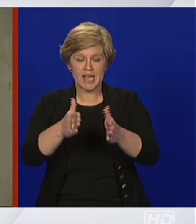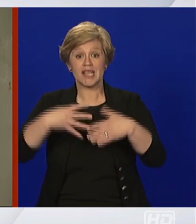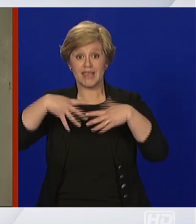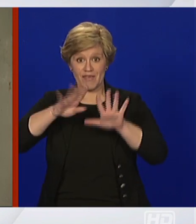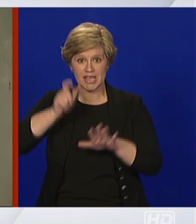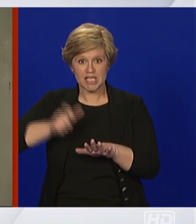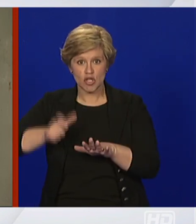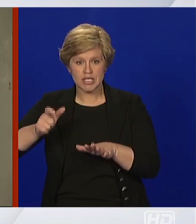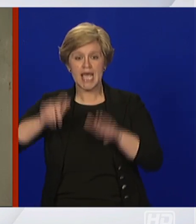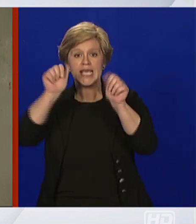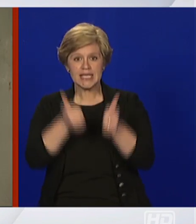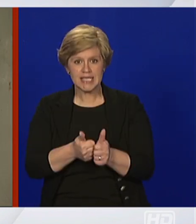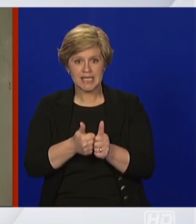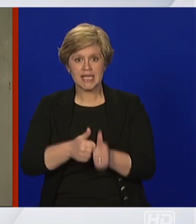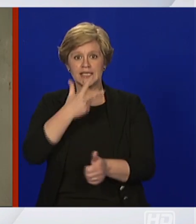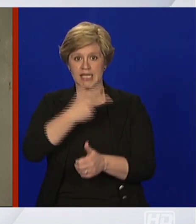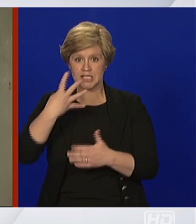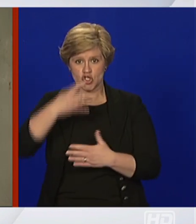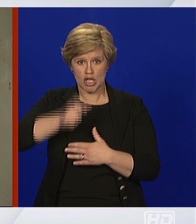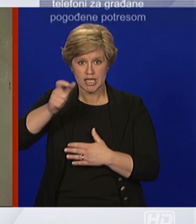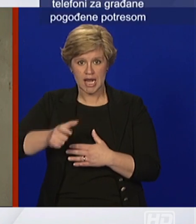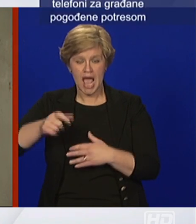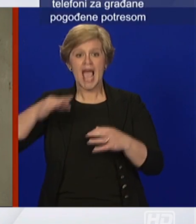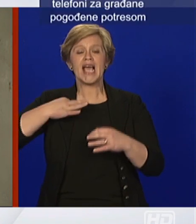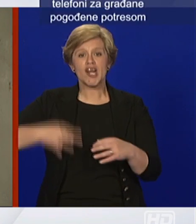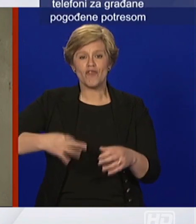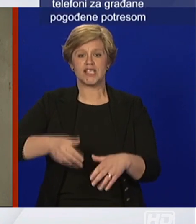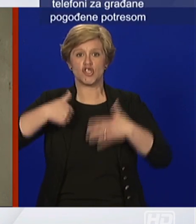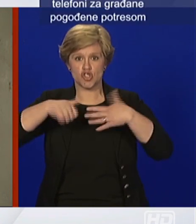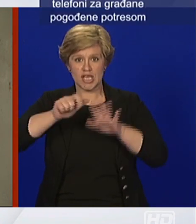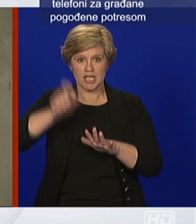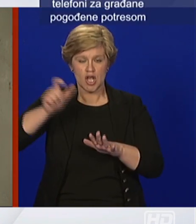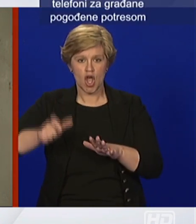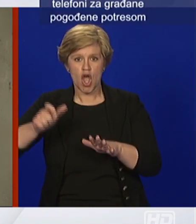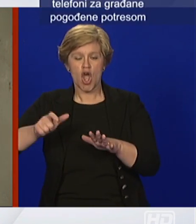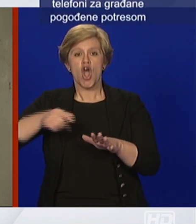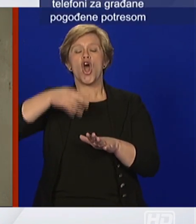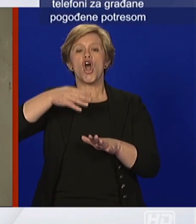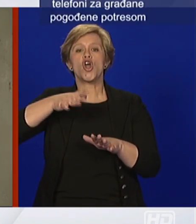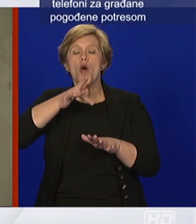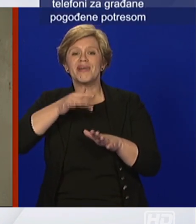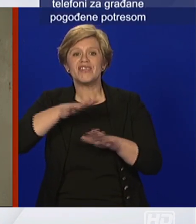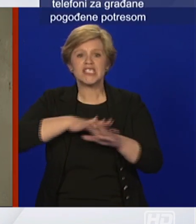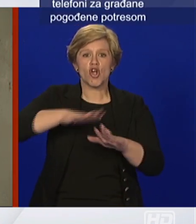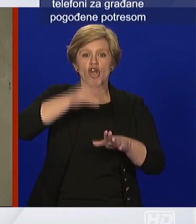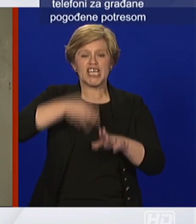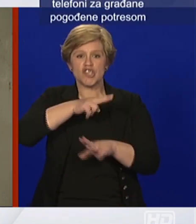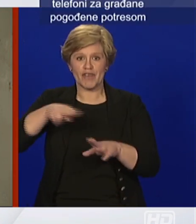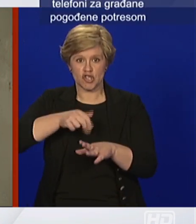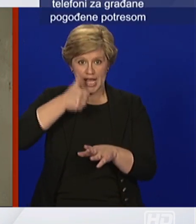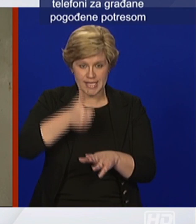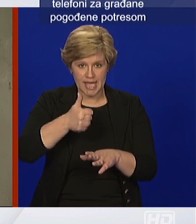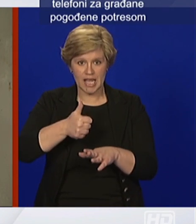Županija Istarska 34, Karlovačka 16, Kopljivničko-Križevačka 1, Krapinsko-Zagorska 28,